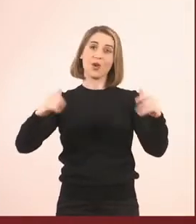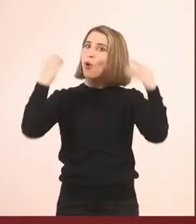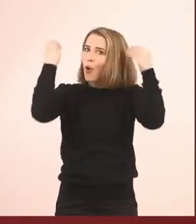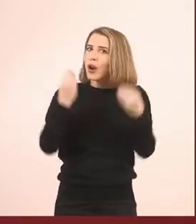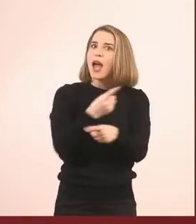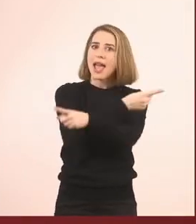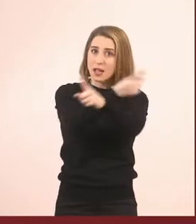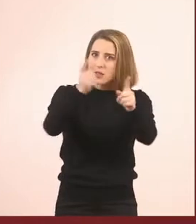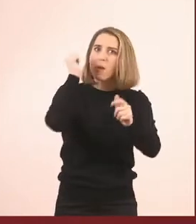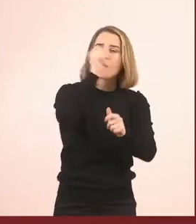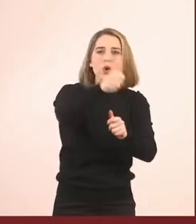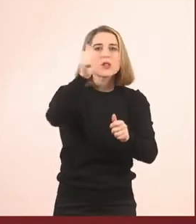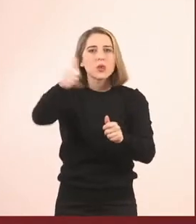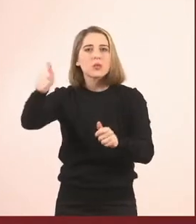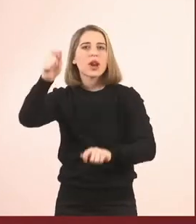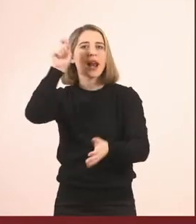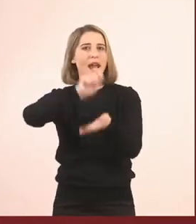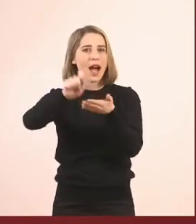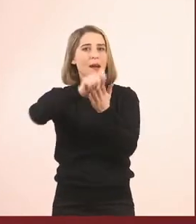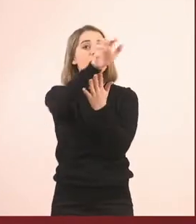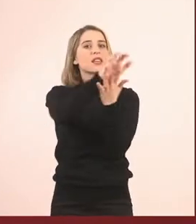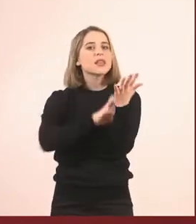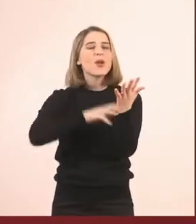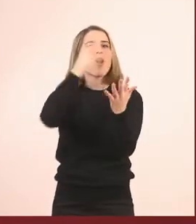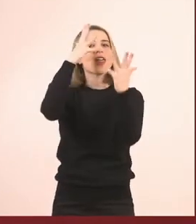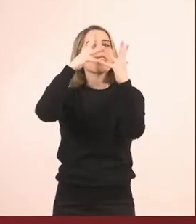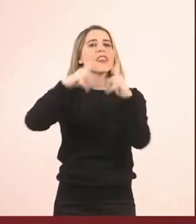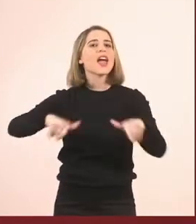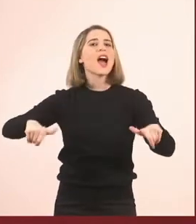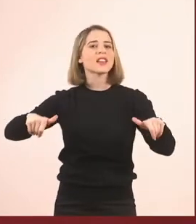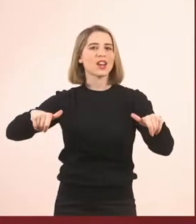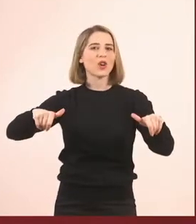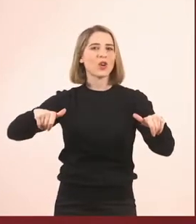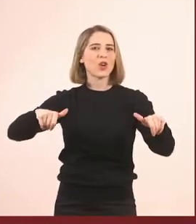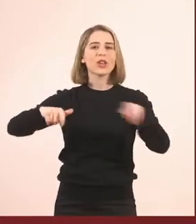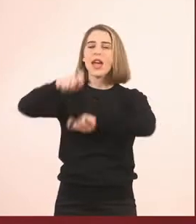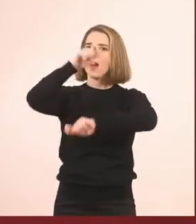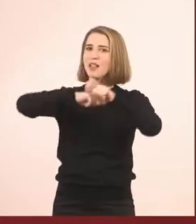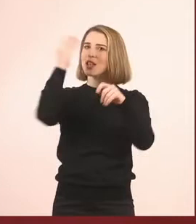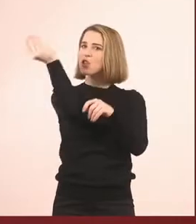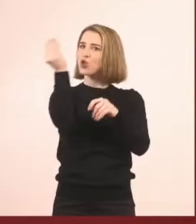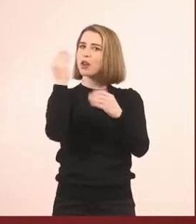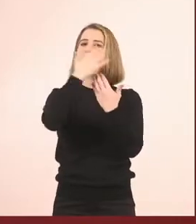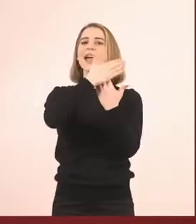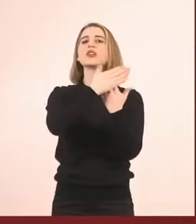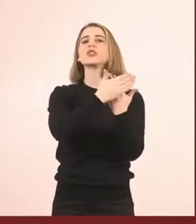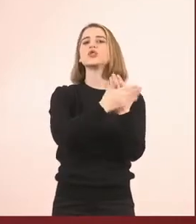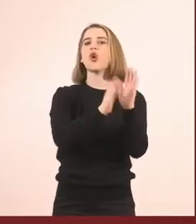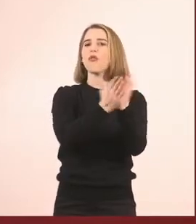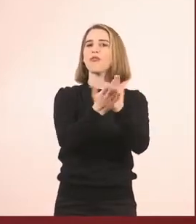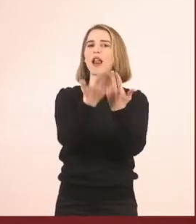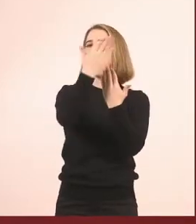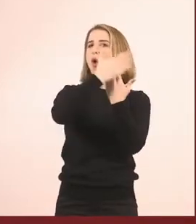θεατρικό δικό σας, όπως έχουμε πει και σε άλλα μαθήματα, και μετά να φτιάξετε και ένα εξώφυλλο, δηλαδή η ζωγραφιά του με